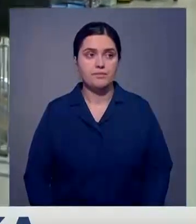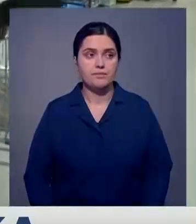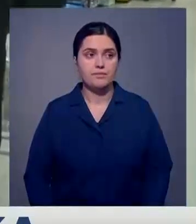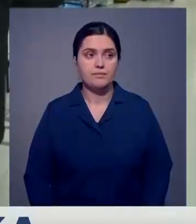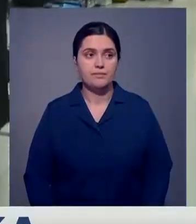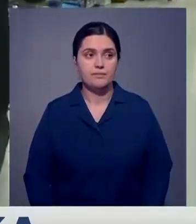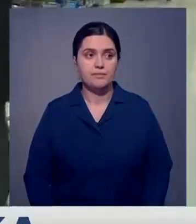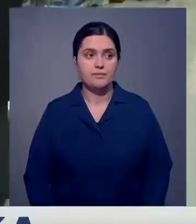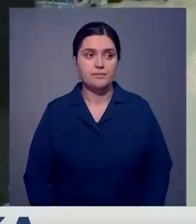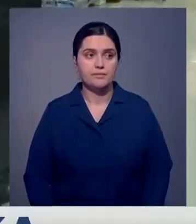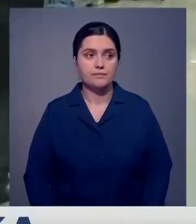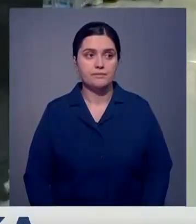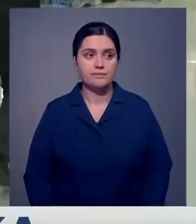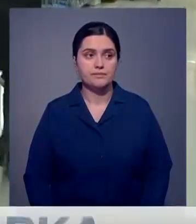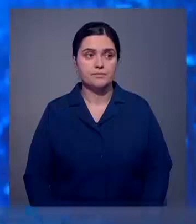24.